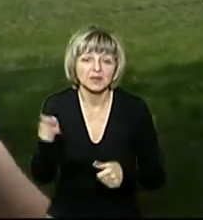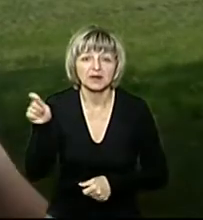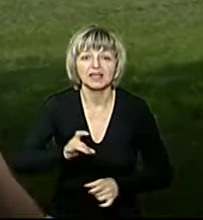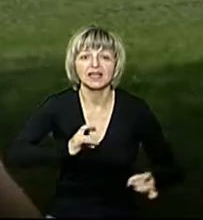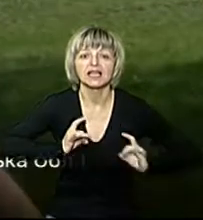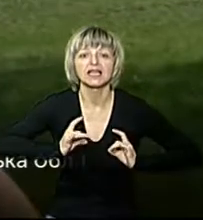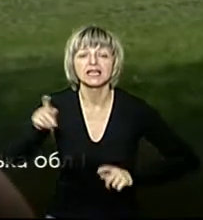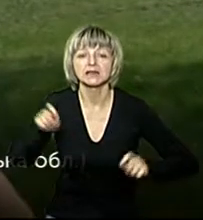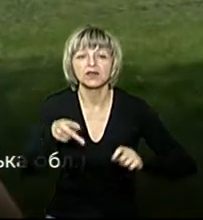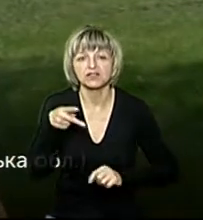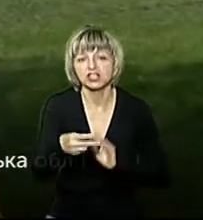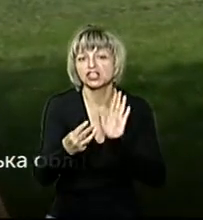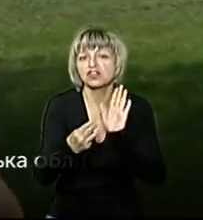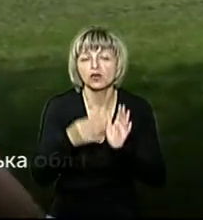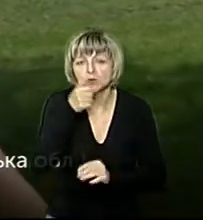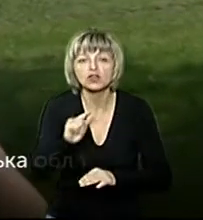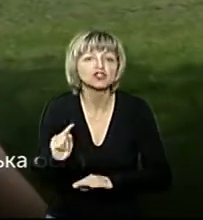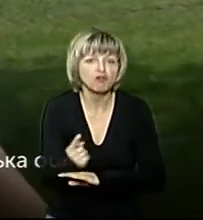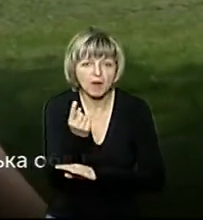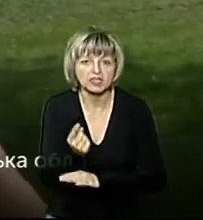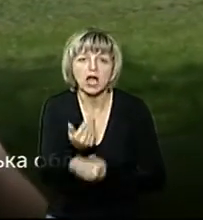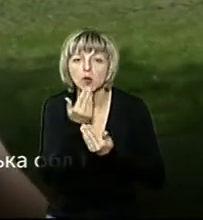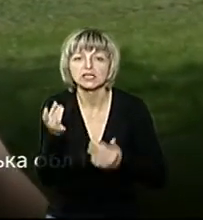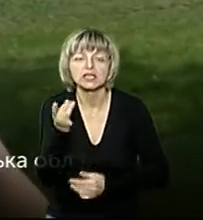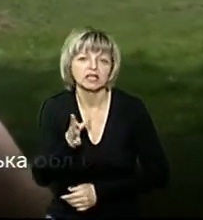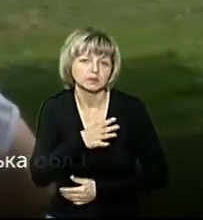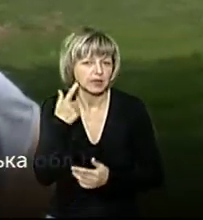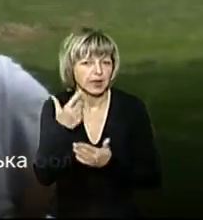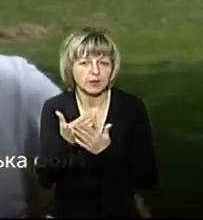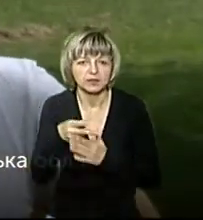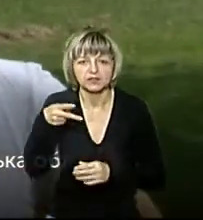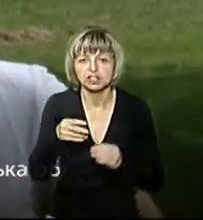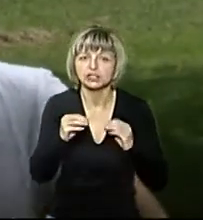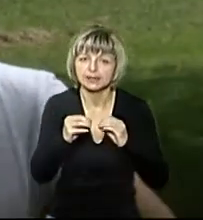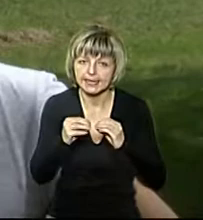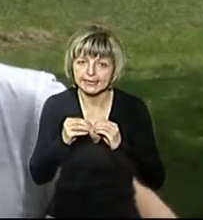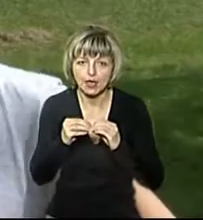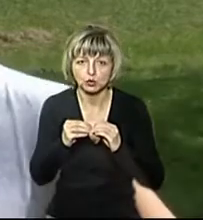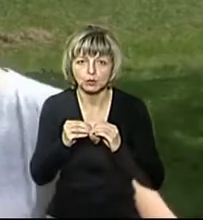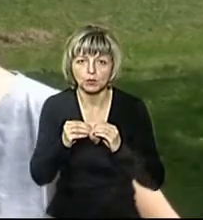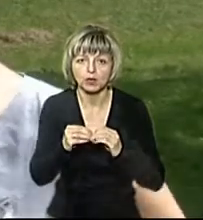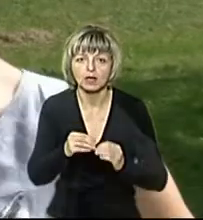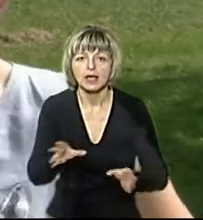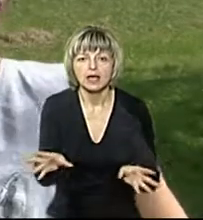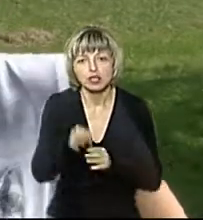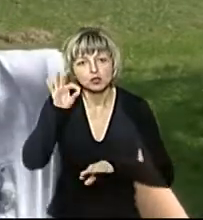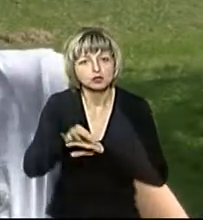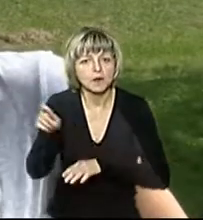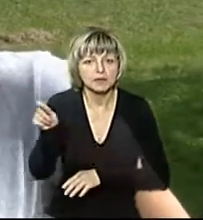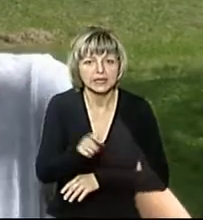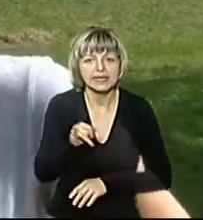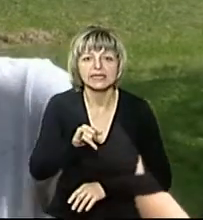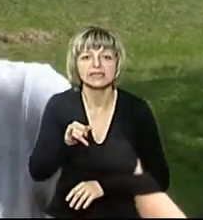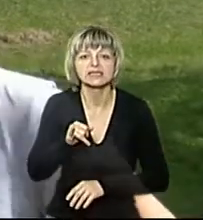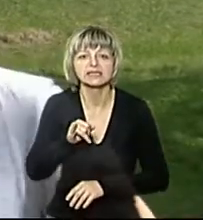«Бандерштад» вперше в 2008 році, а останній раз були, напевно, в 10-му. Ми з чоловіком приїхали взагалі з